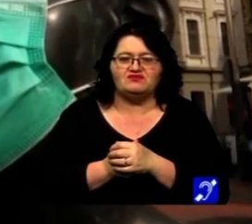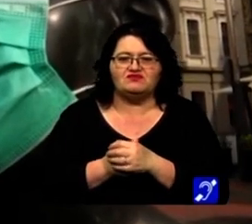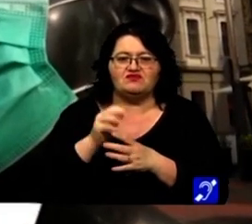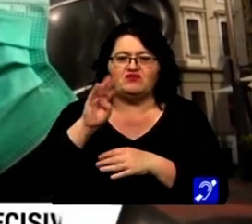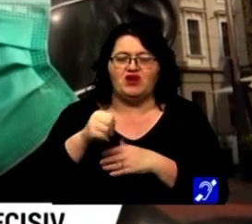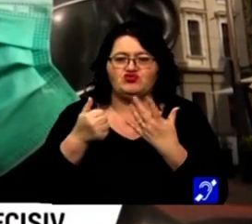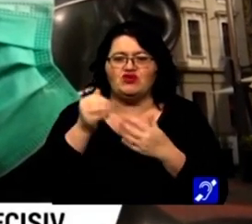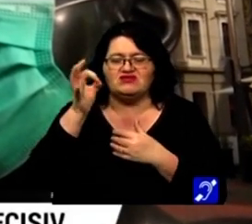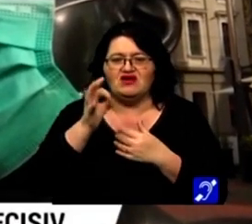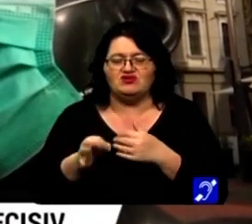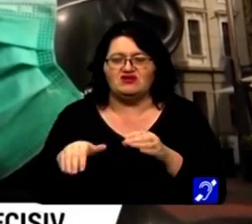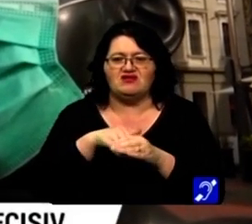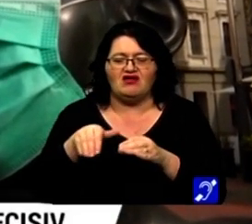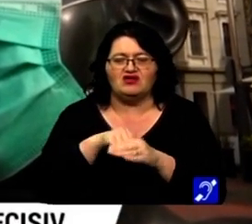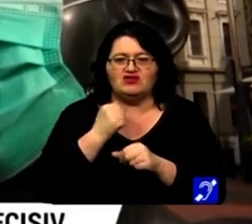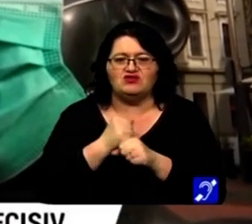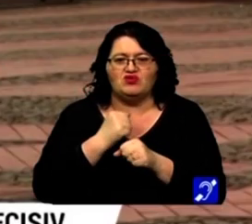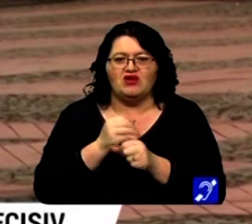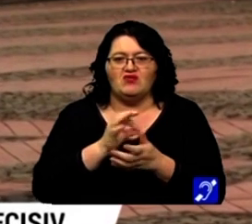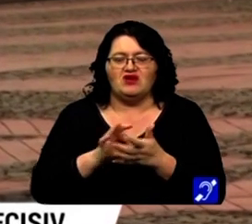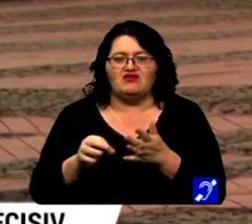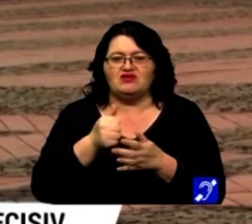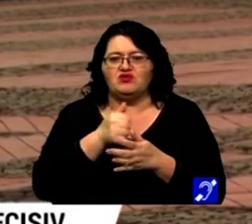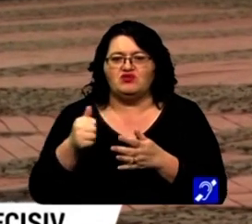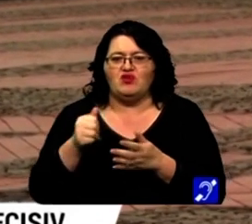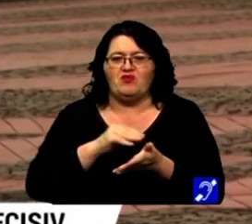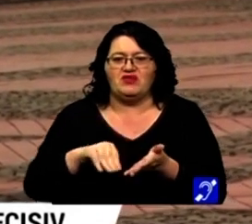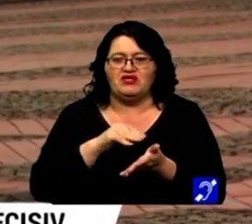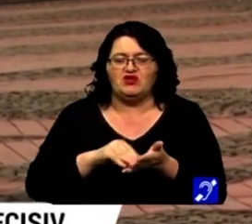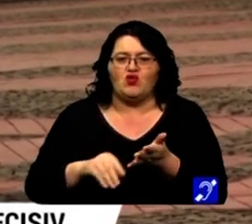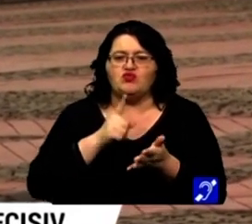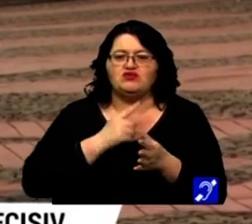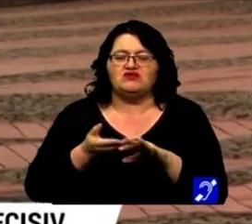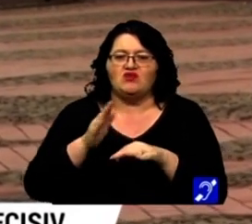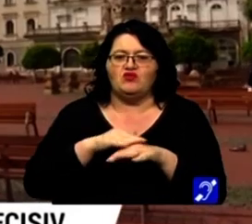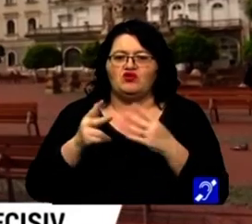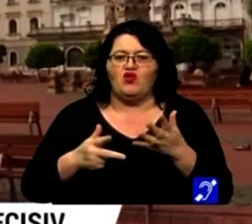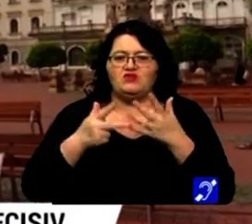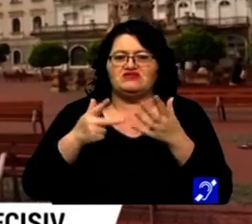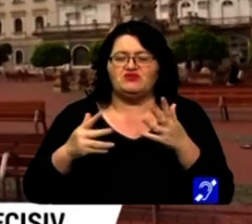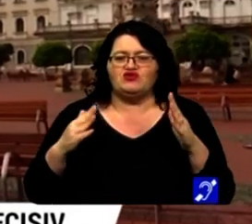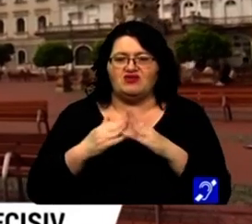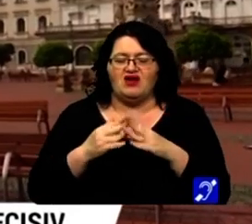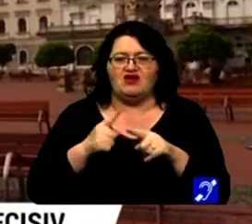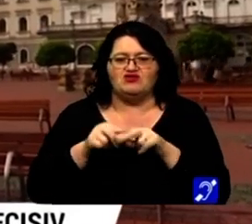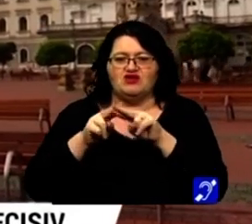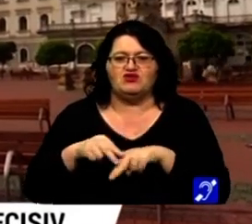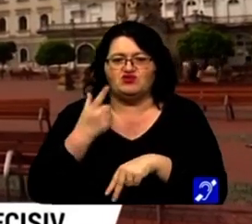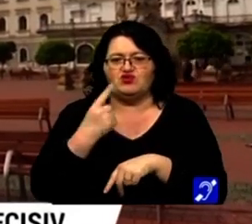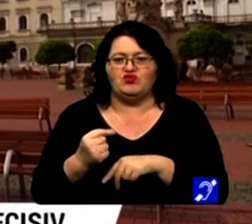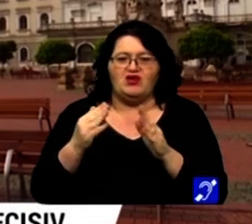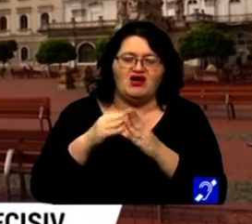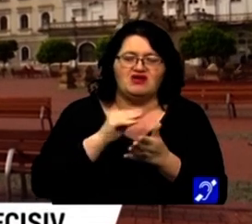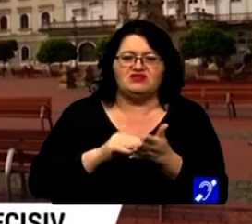46% dintre angajați lucrează în prezent exclusiv de la birou, puțin peste 18% numai de acasă, iar restul hibrid.